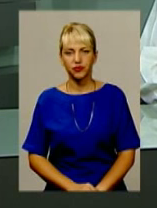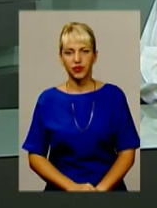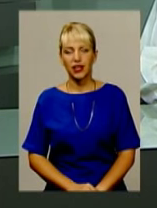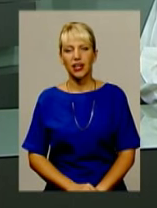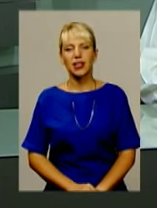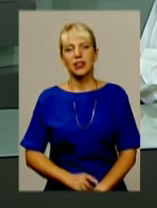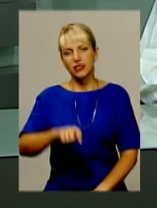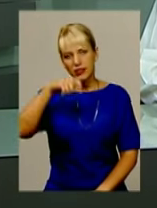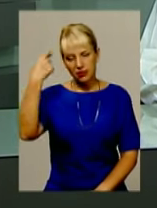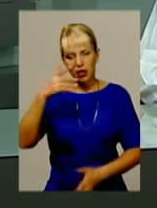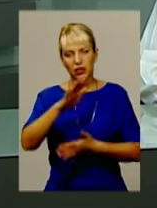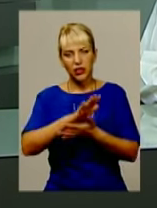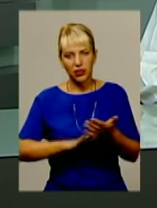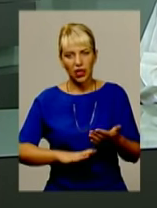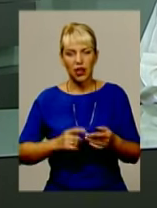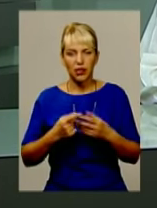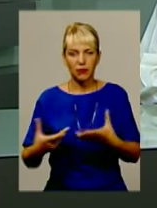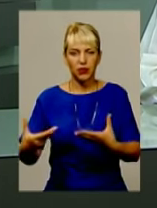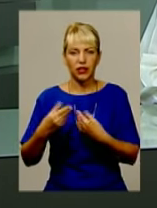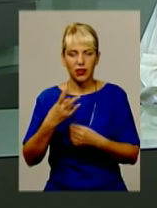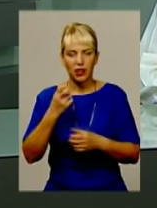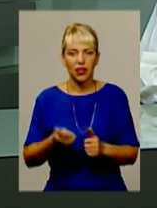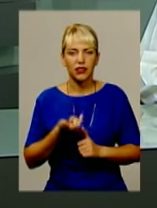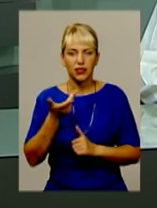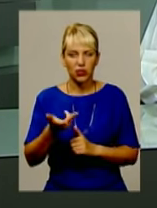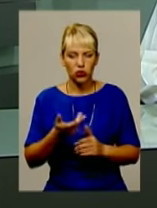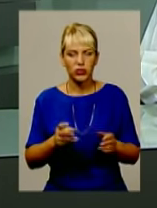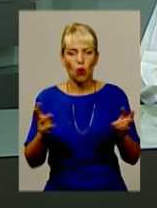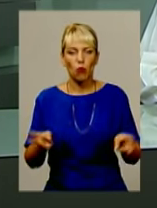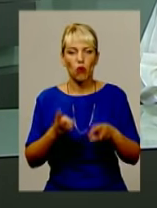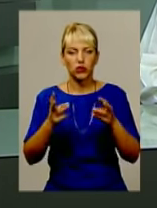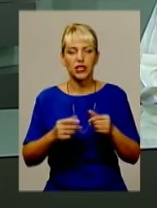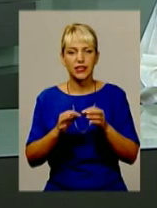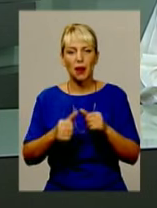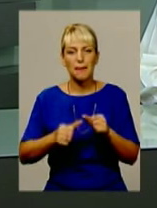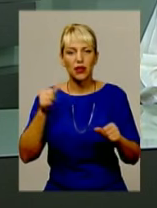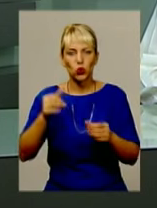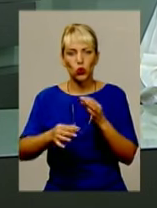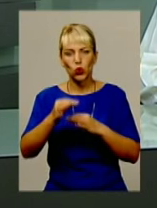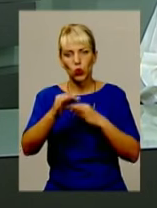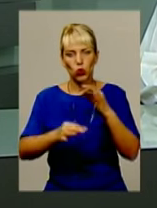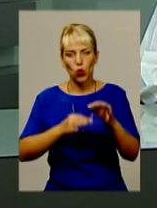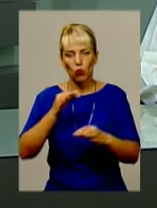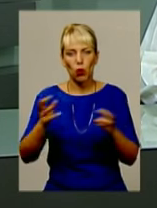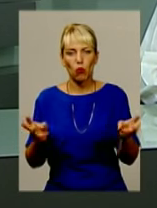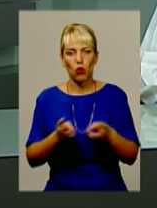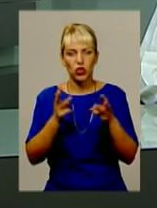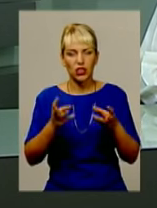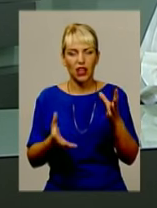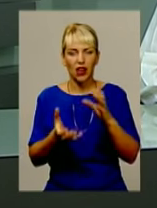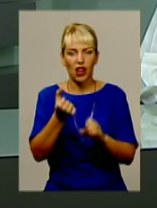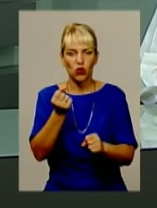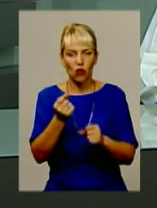Спека і надалі позначається на кількості пожеж. Лише за минулу добу пожежно-рятувальні підрозділи Полонського,